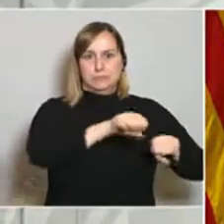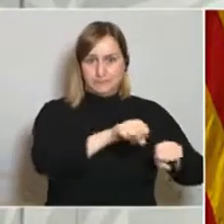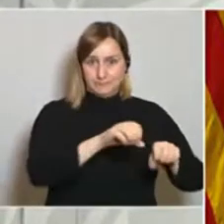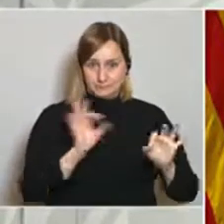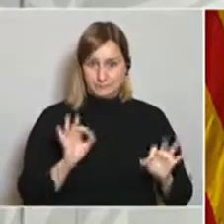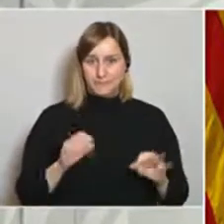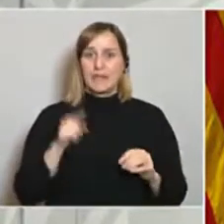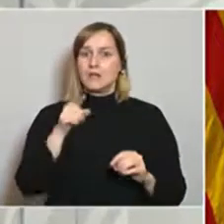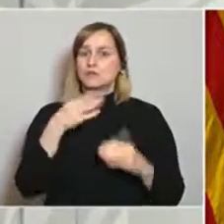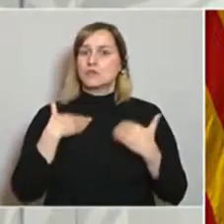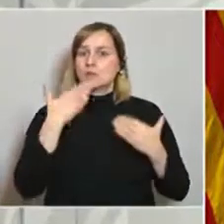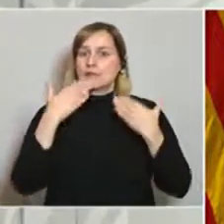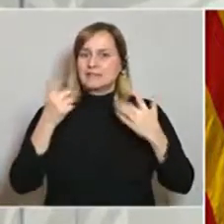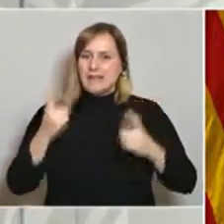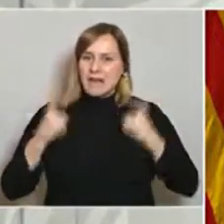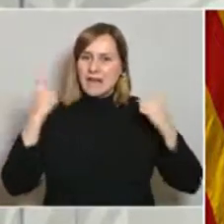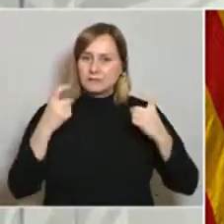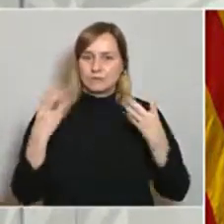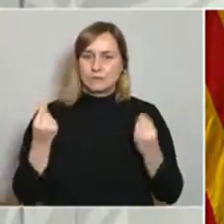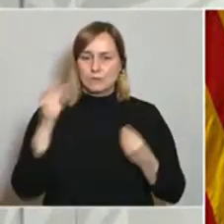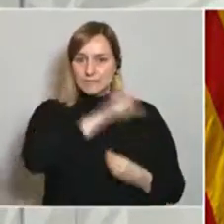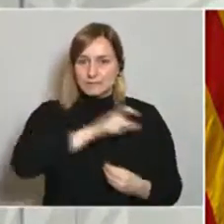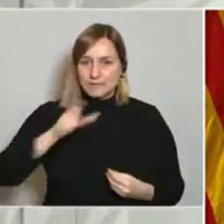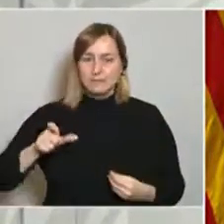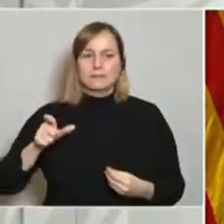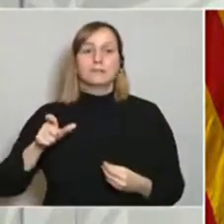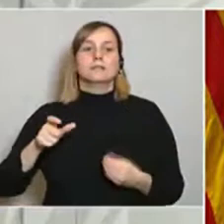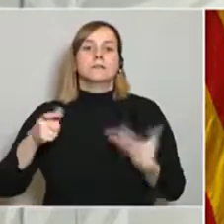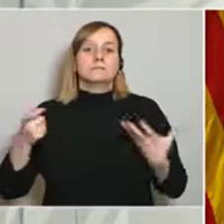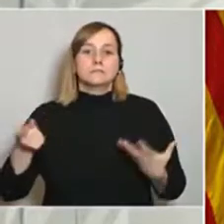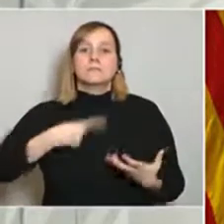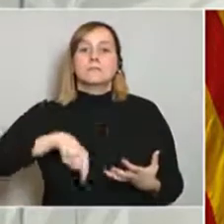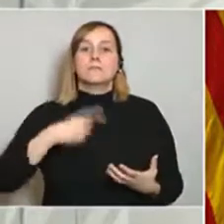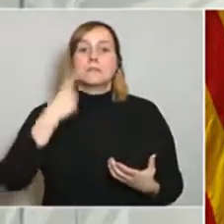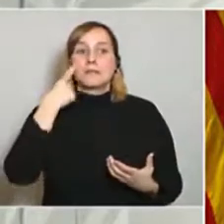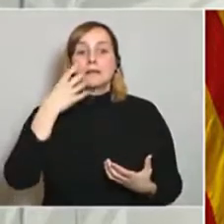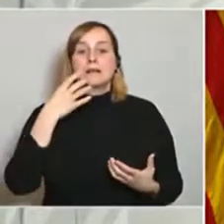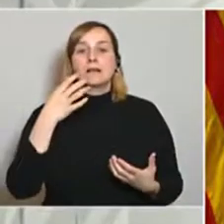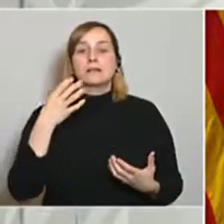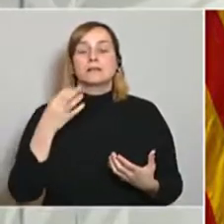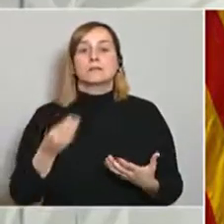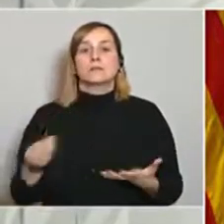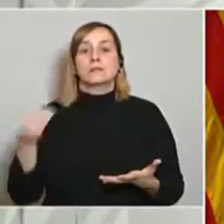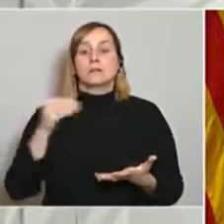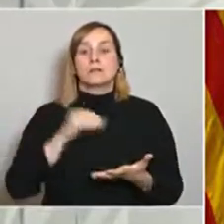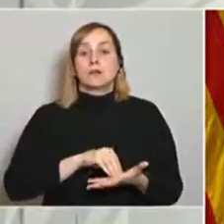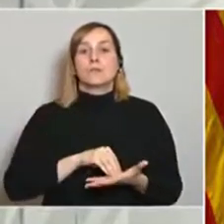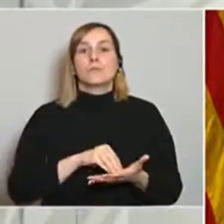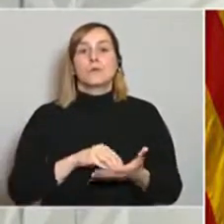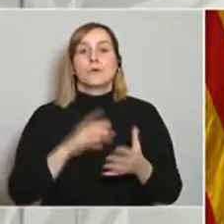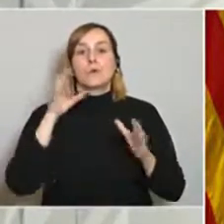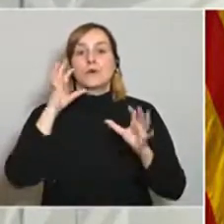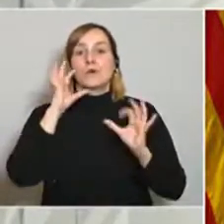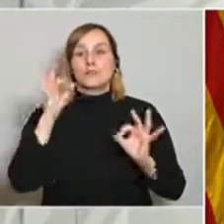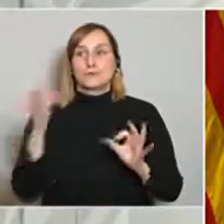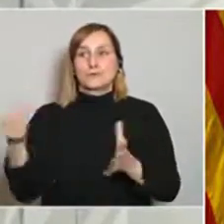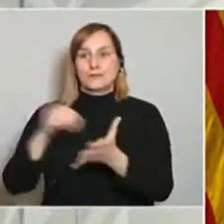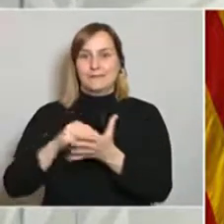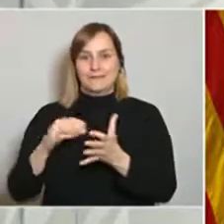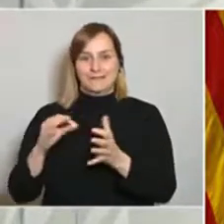per part de moltíssima gent i que, per tant, hem de mirar de no posar en cap moment risc aquest esforç.